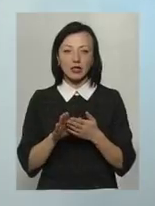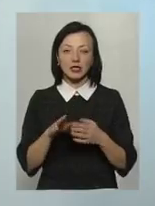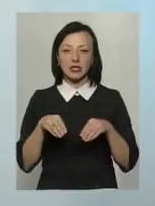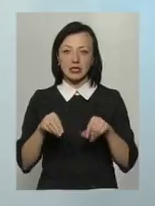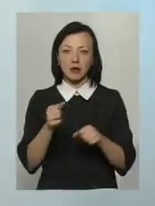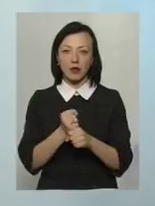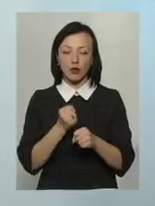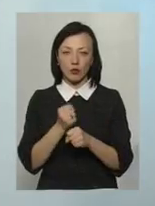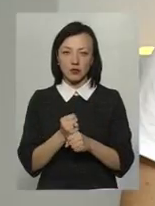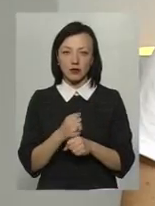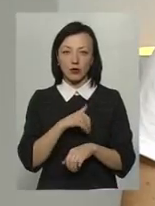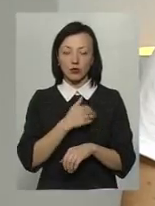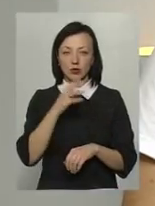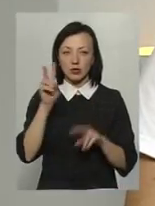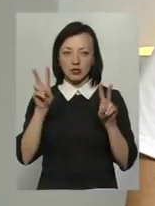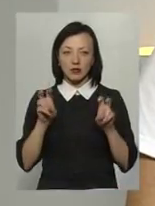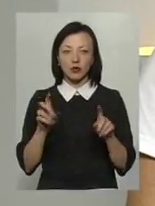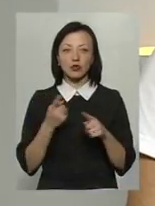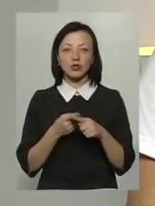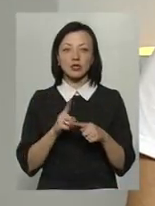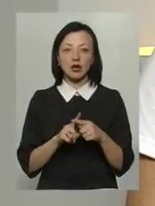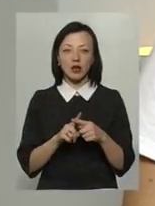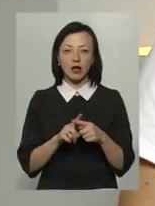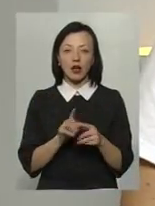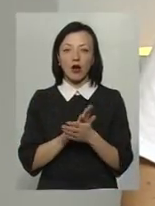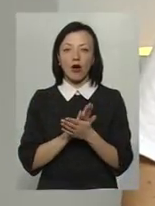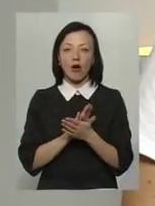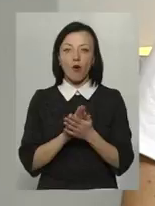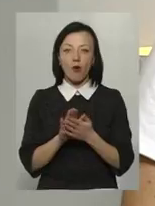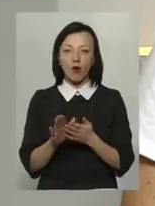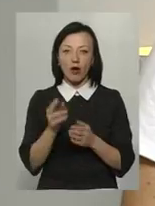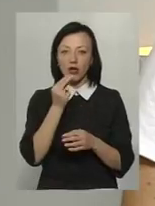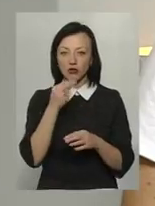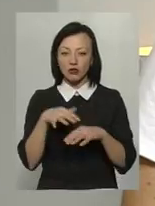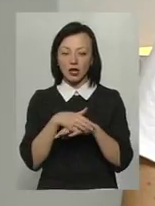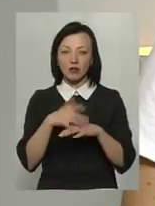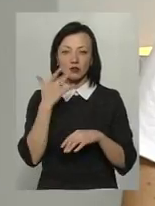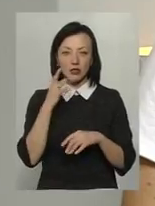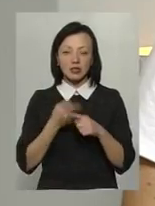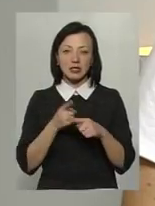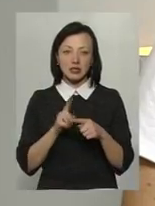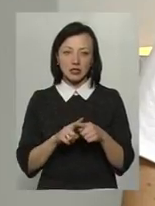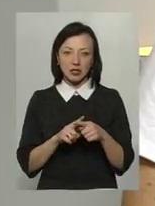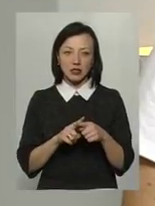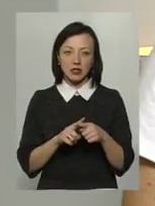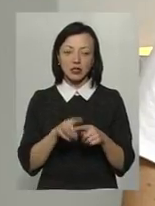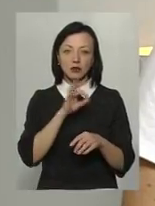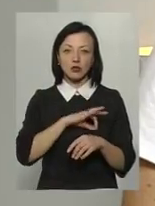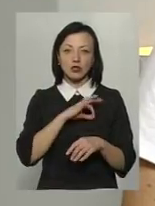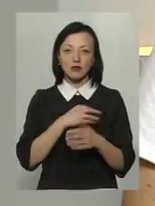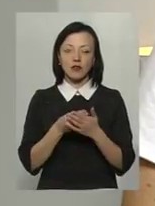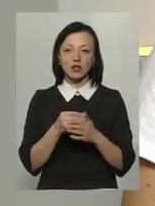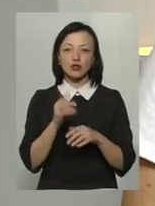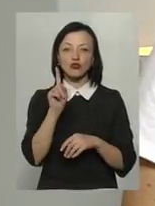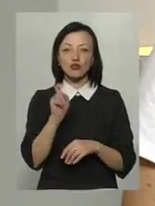кілька цифр. Що таке органічний ринок в США? Це споживча вартість 100 мільярдів доларів.